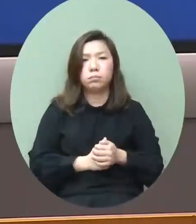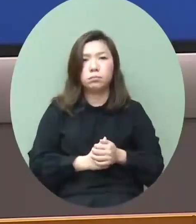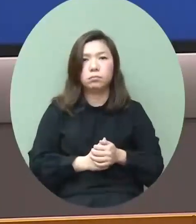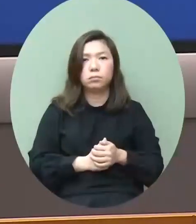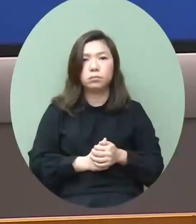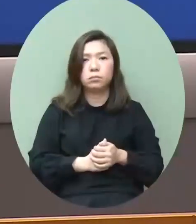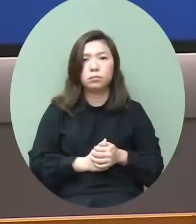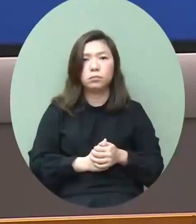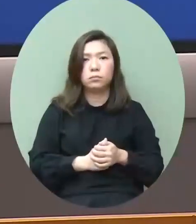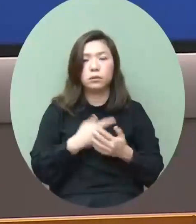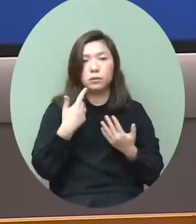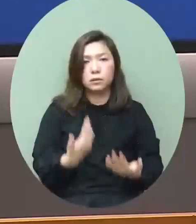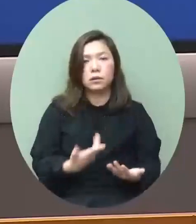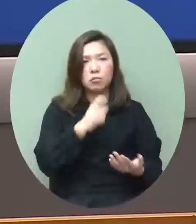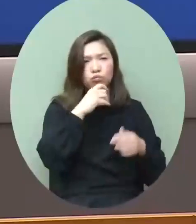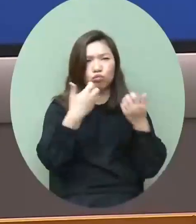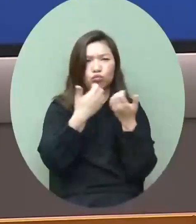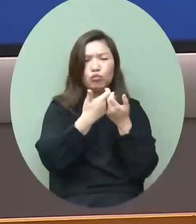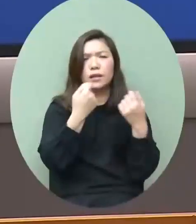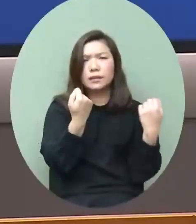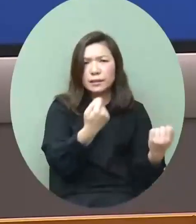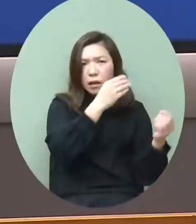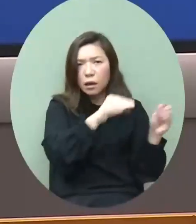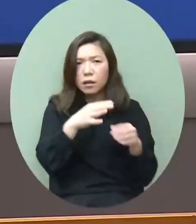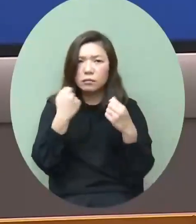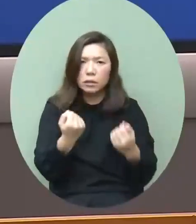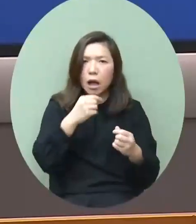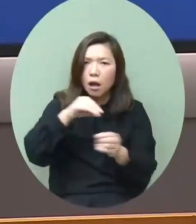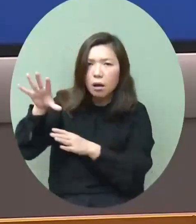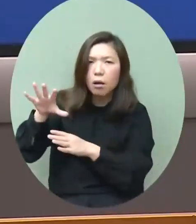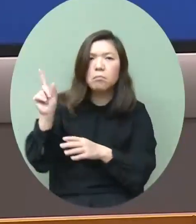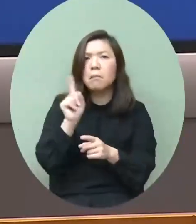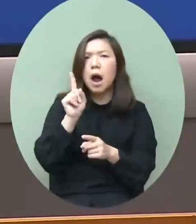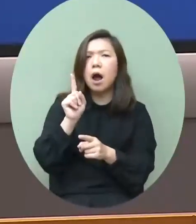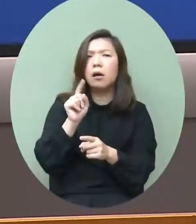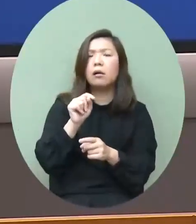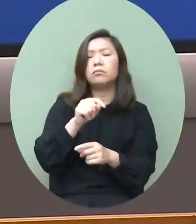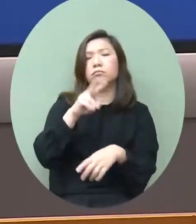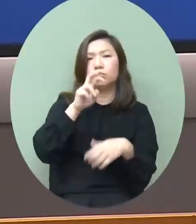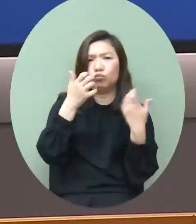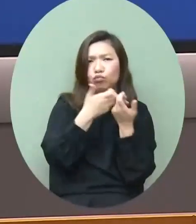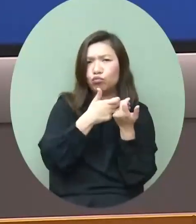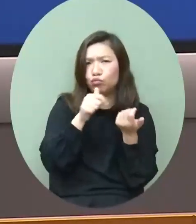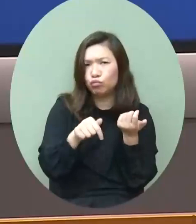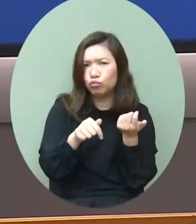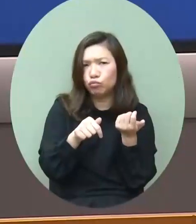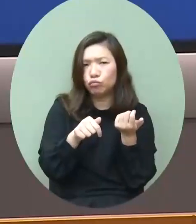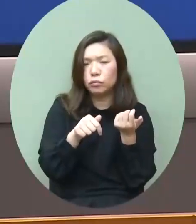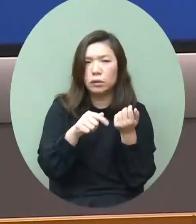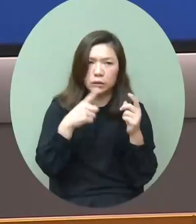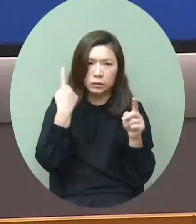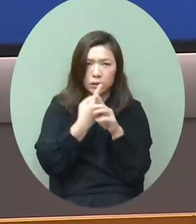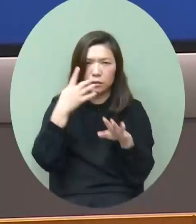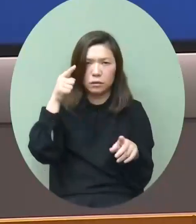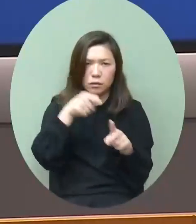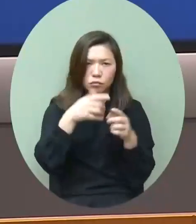所以這些淨而入淨而出的數字就不能夠是一個從數據上去指示